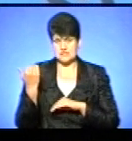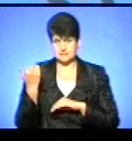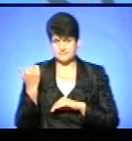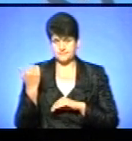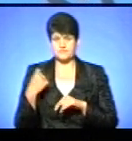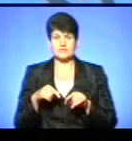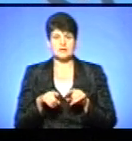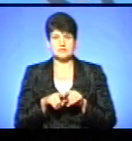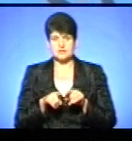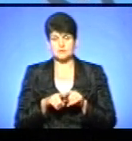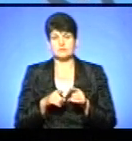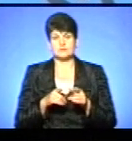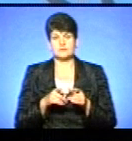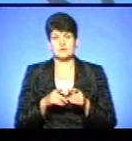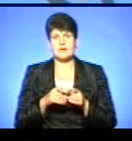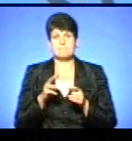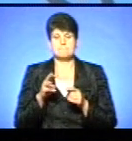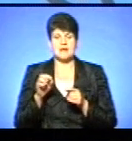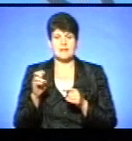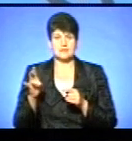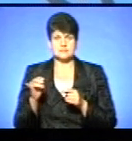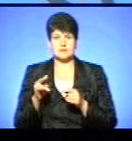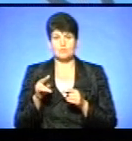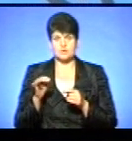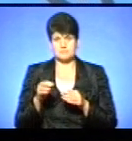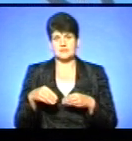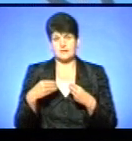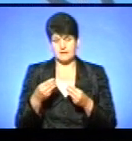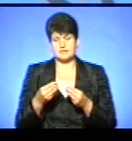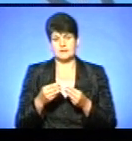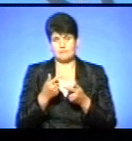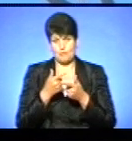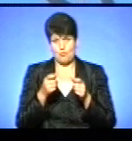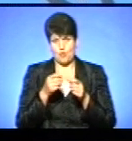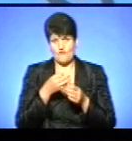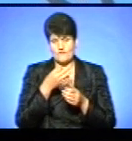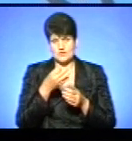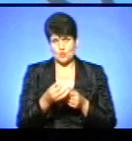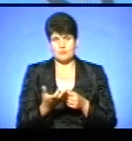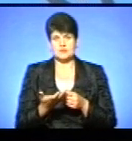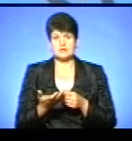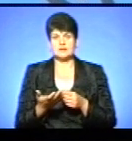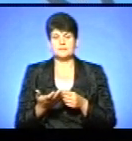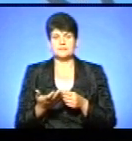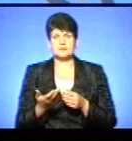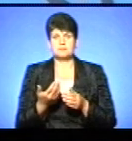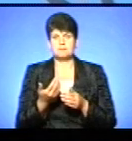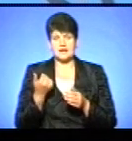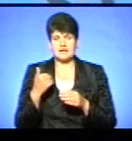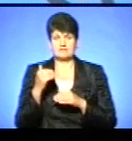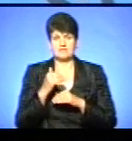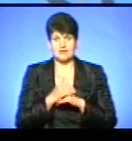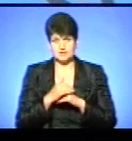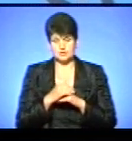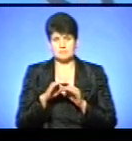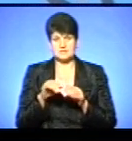Так само ми в мельниці Подільській, теж Ганна Сільської ради, лишили повідомлення. Ми проводили обробку тільки перед вечором, після